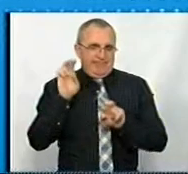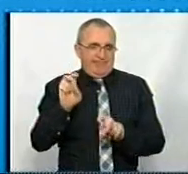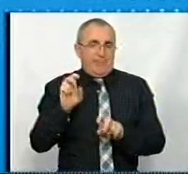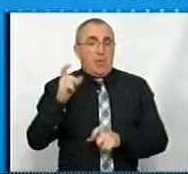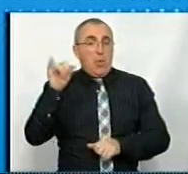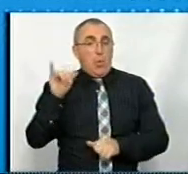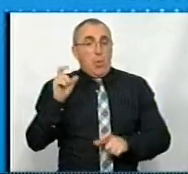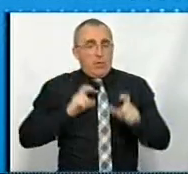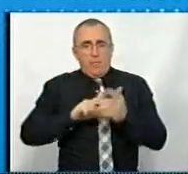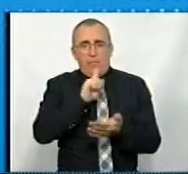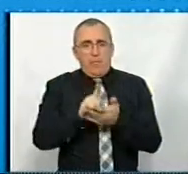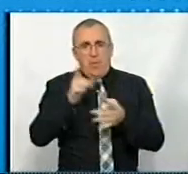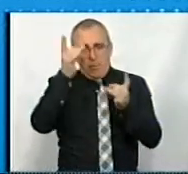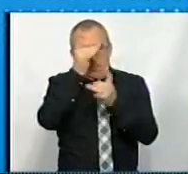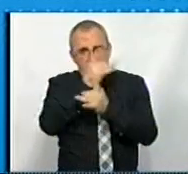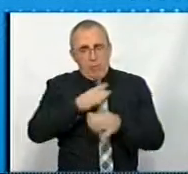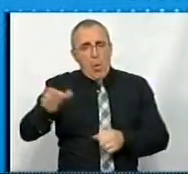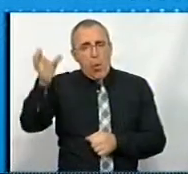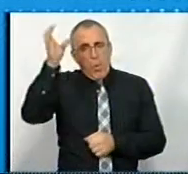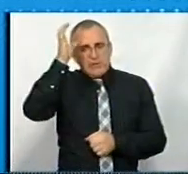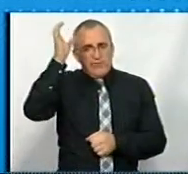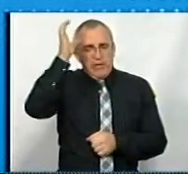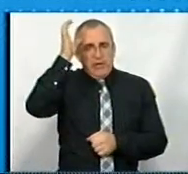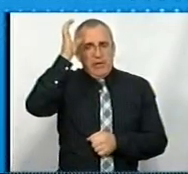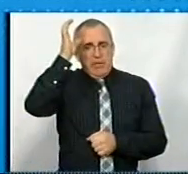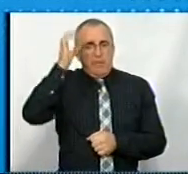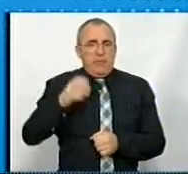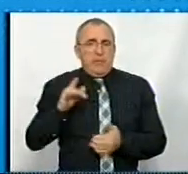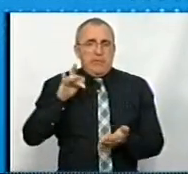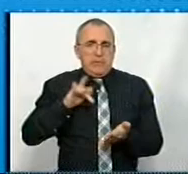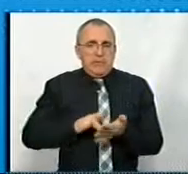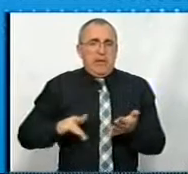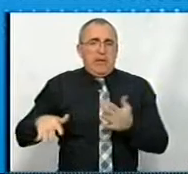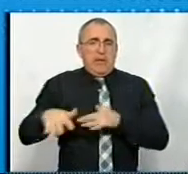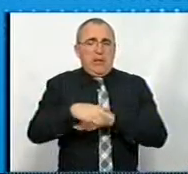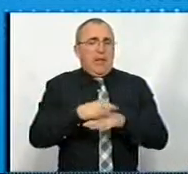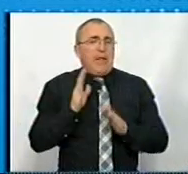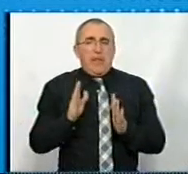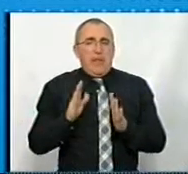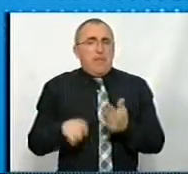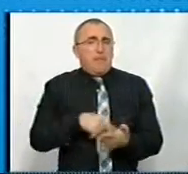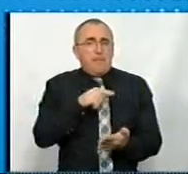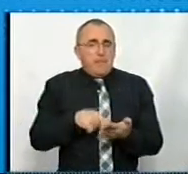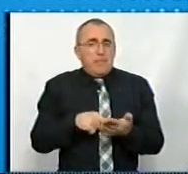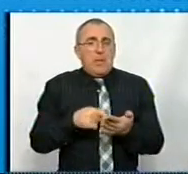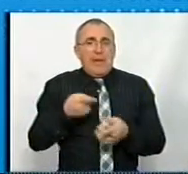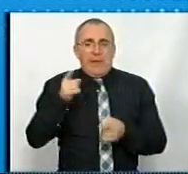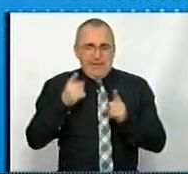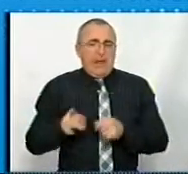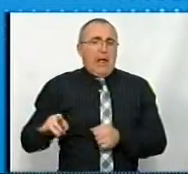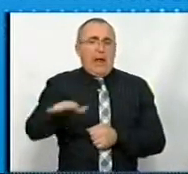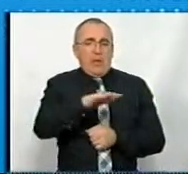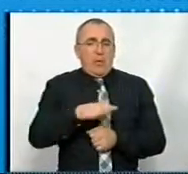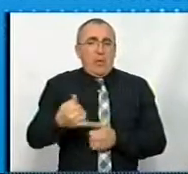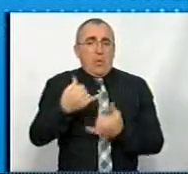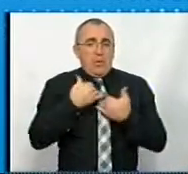Університет має бути культурним, освітнім центром не тільки міста, але дійсно регіону. І